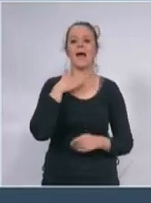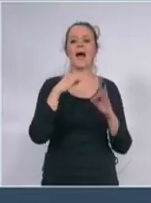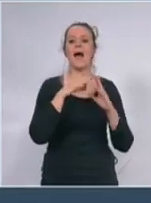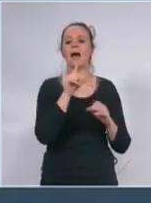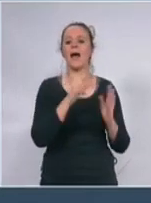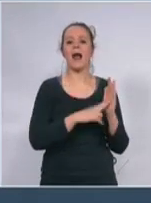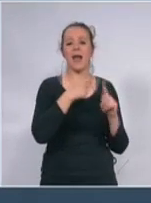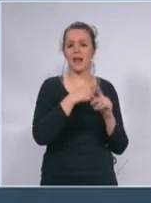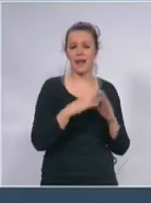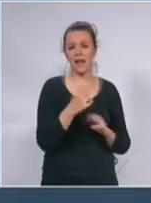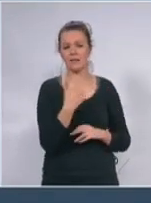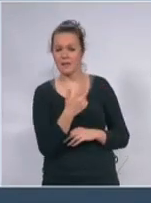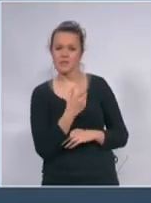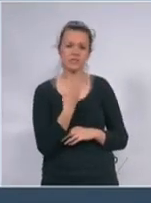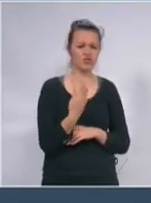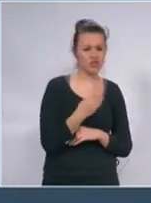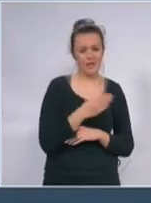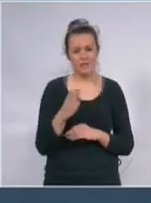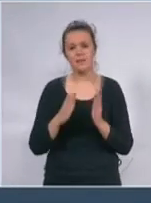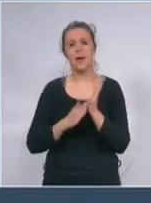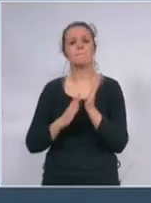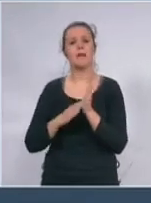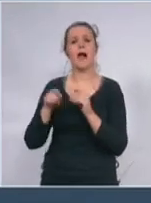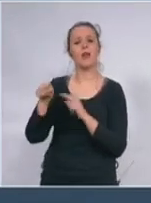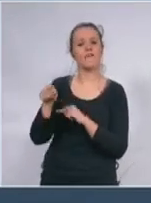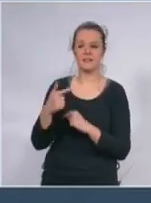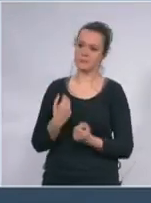Milanova steško da može još podravac